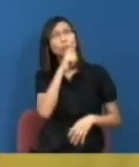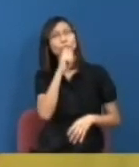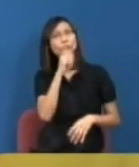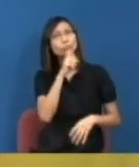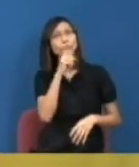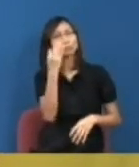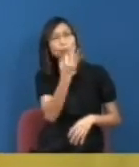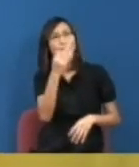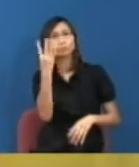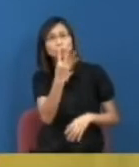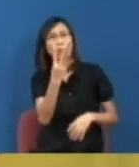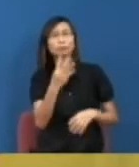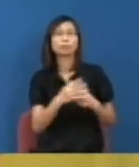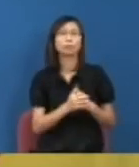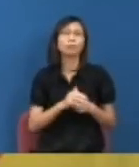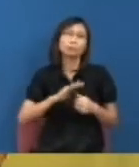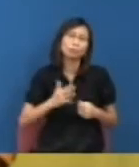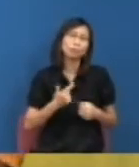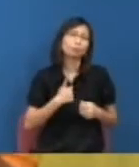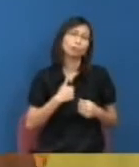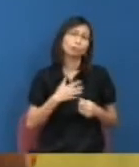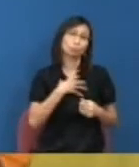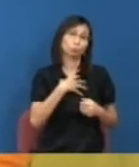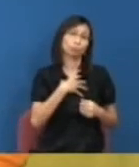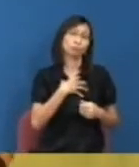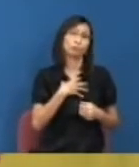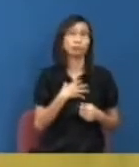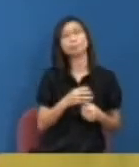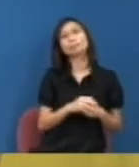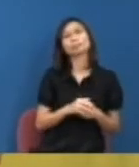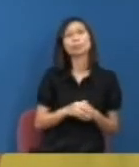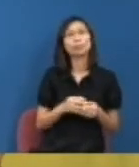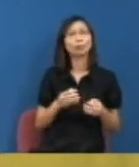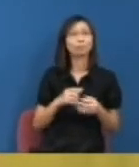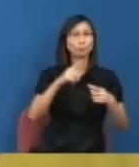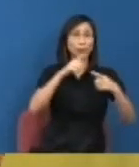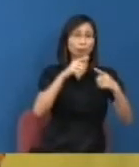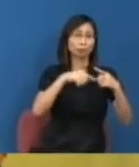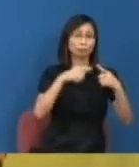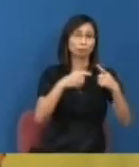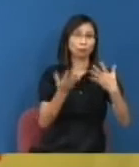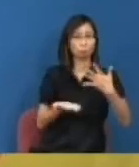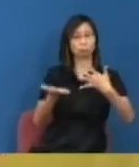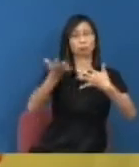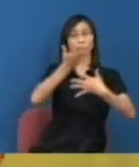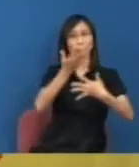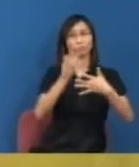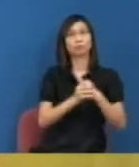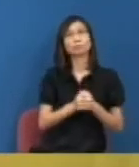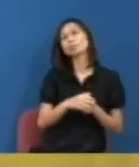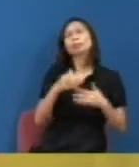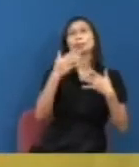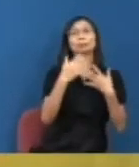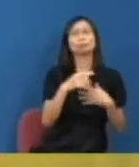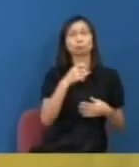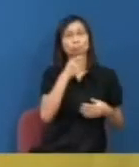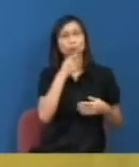就是其實為何大學裏面的行政為何不應該升的人會升為何應該升的人會升為因為不能升結果他令謀高寧願找一個